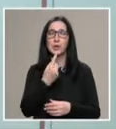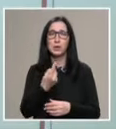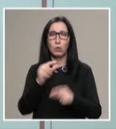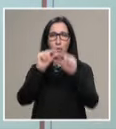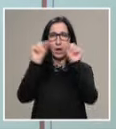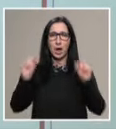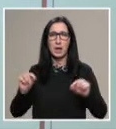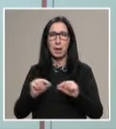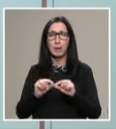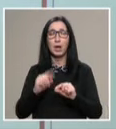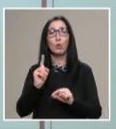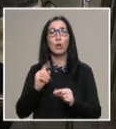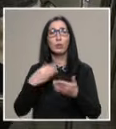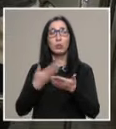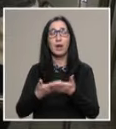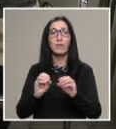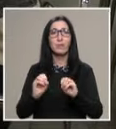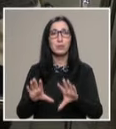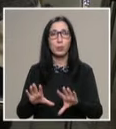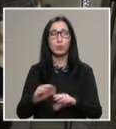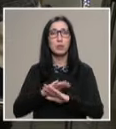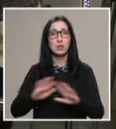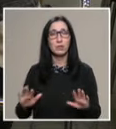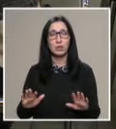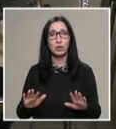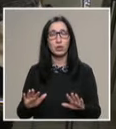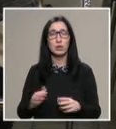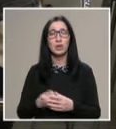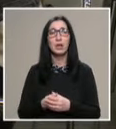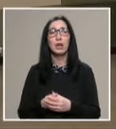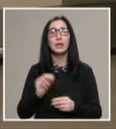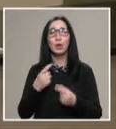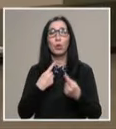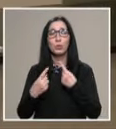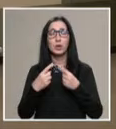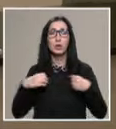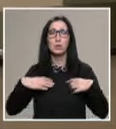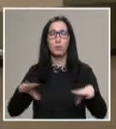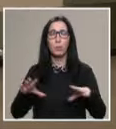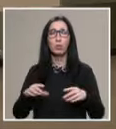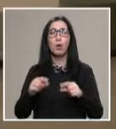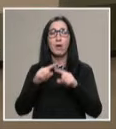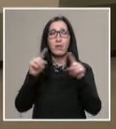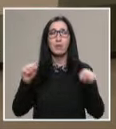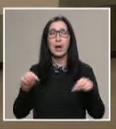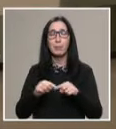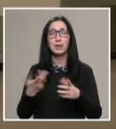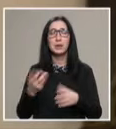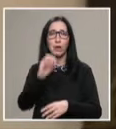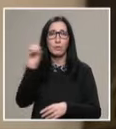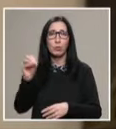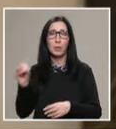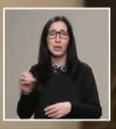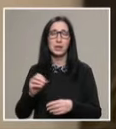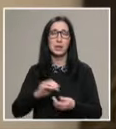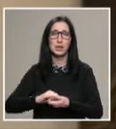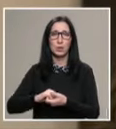рамка, което дава възможност на завършилите да комуникират свободно в рамките на Европейския съюз, ако пътуват и